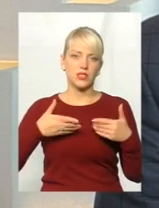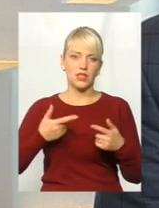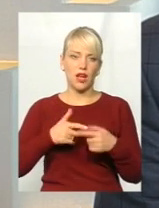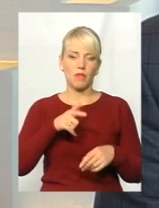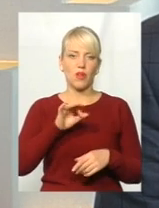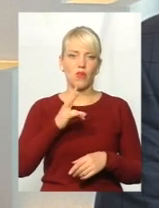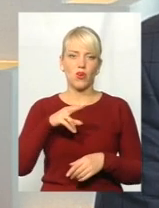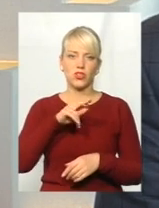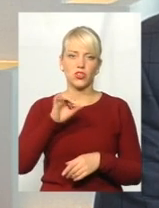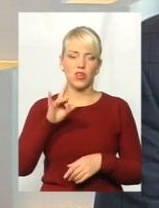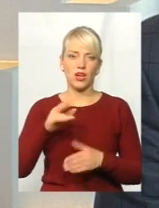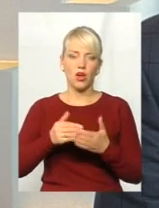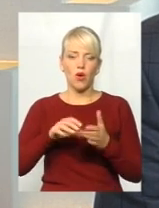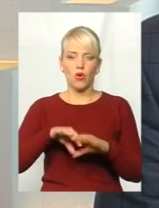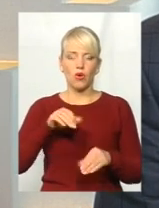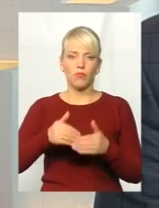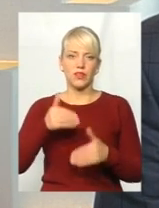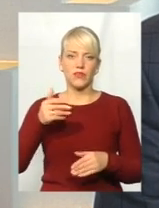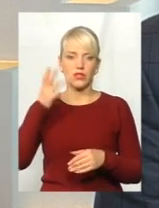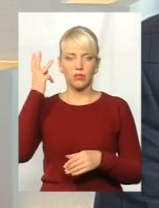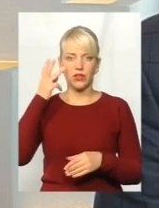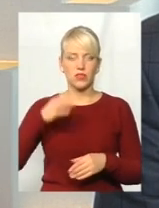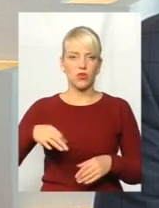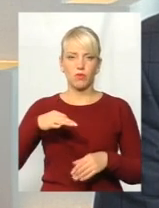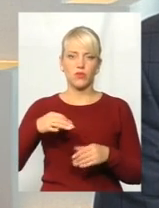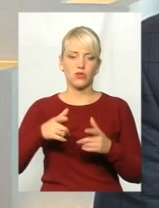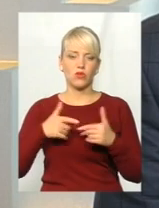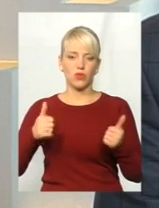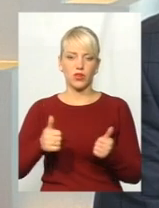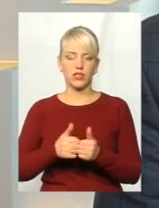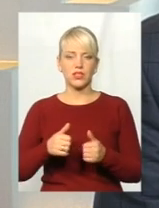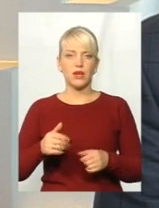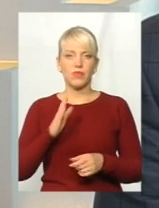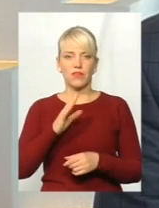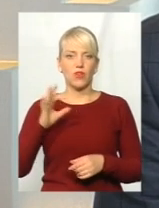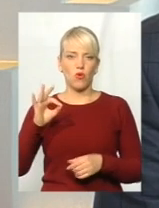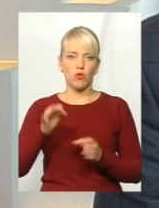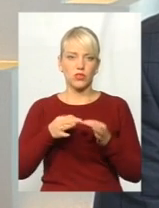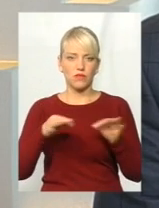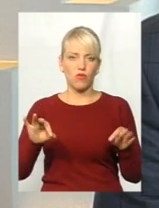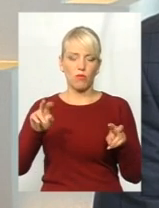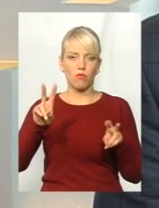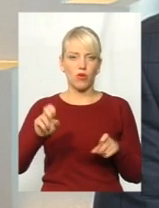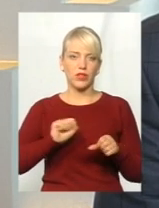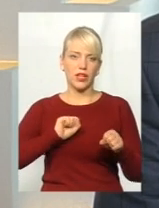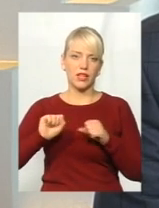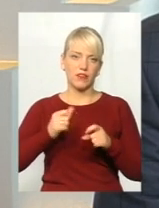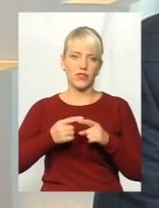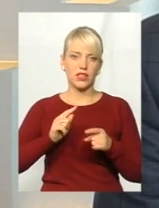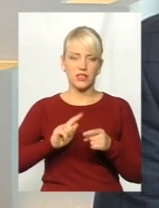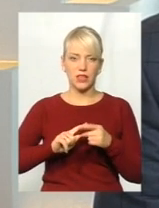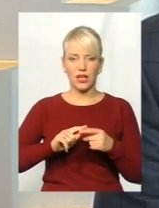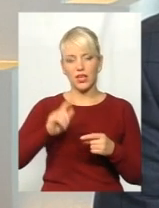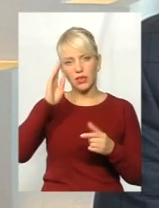Гончар, обраний від Хмельницької обласної організації політичної партії «Всеукраїнське об'єднання Свобода», керівник депутатської фракції цієї поліцсили, член